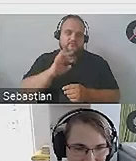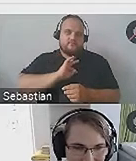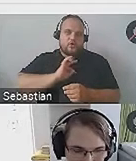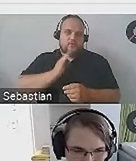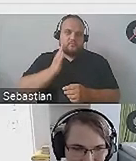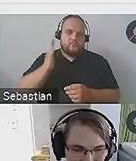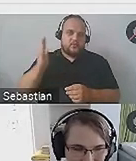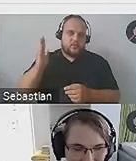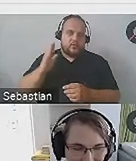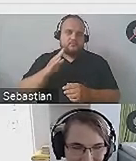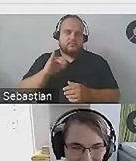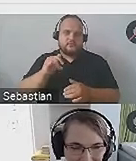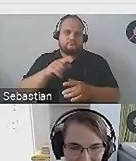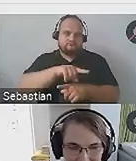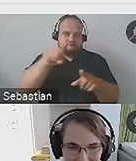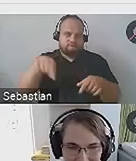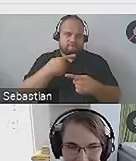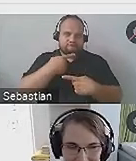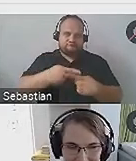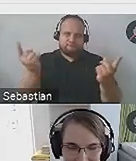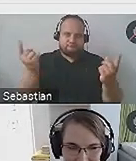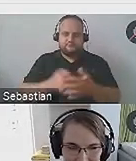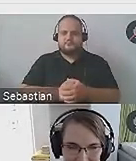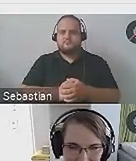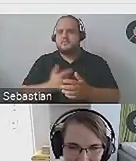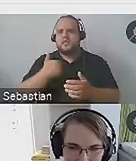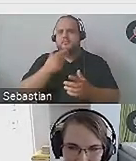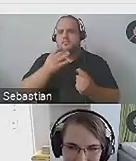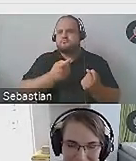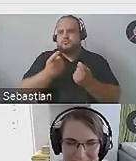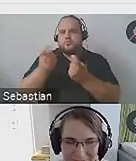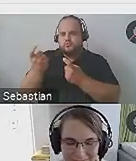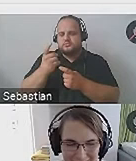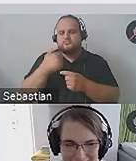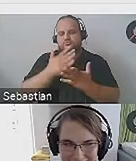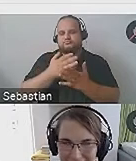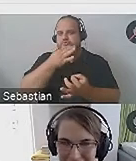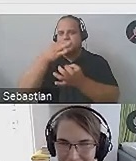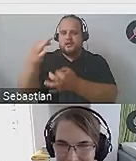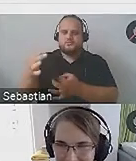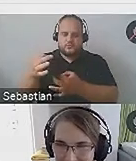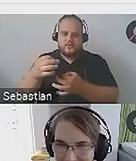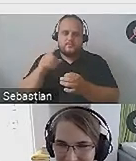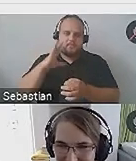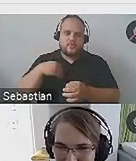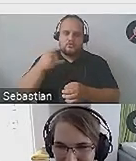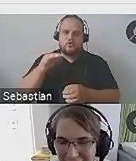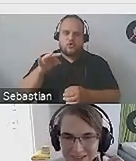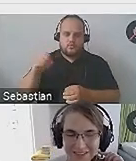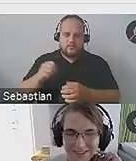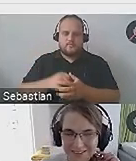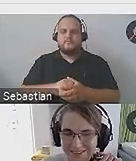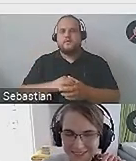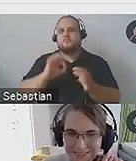i w swoich społecznościach poruszać. Także ja już nie przedłużam, oddaję Ci Doroto głos i